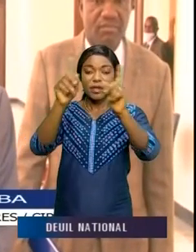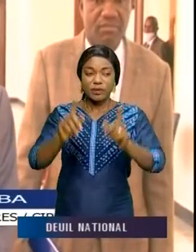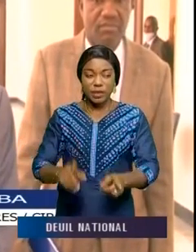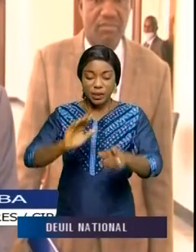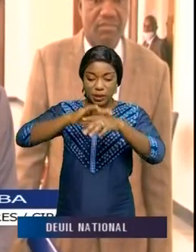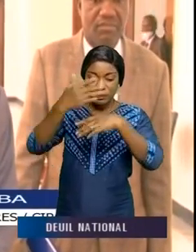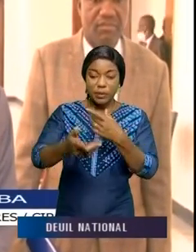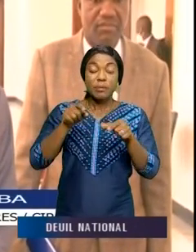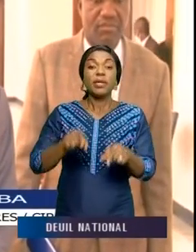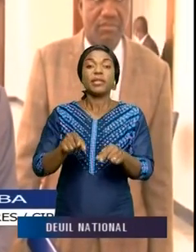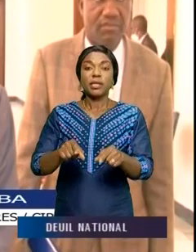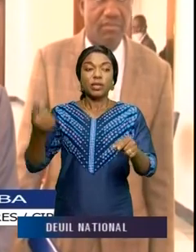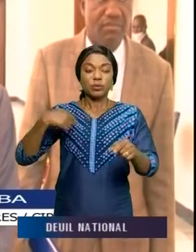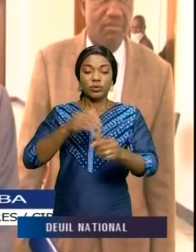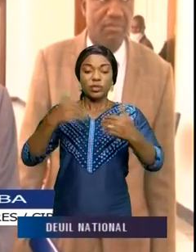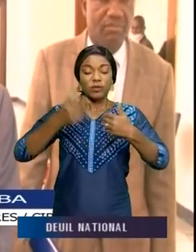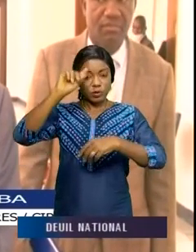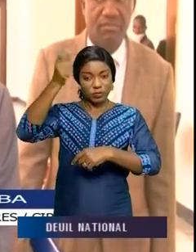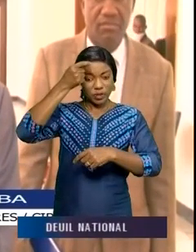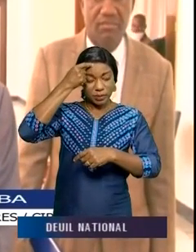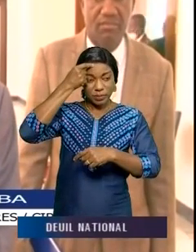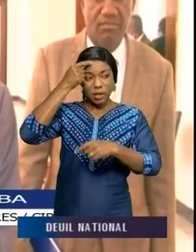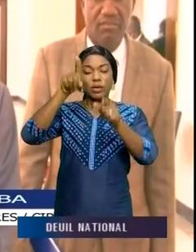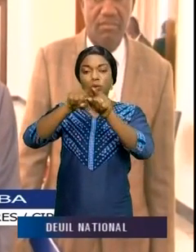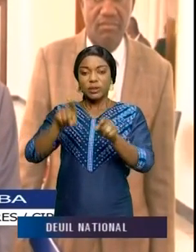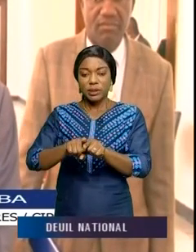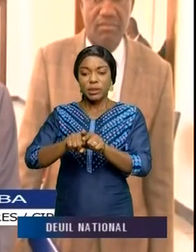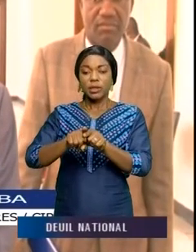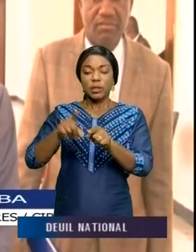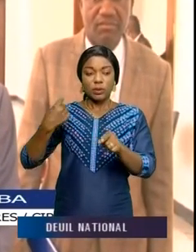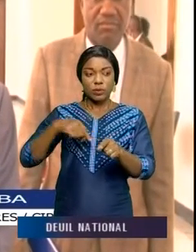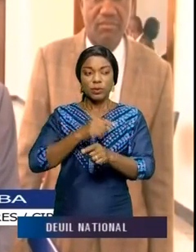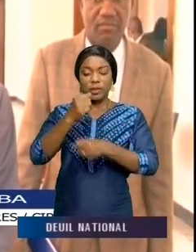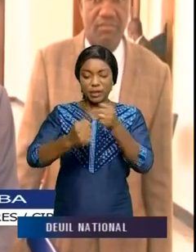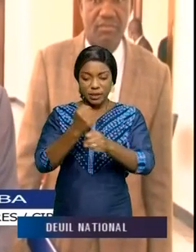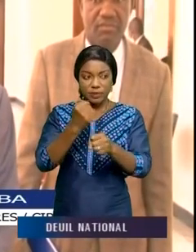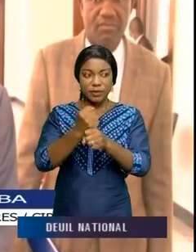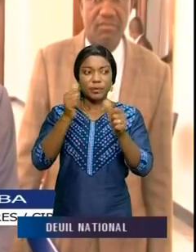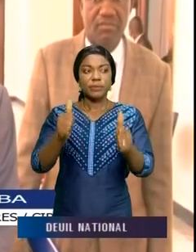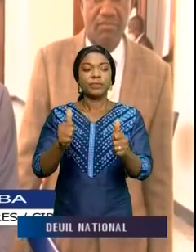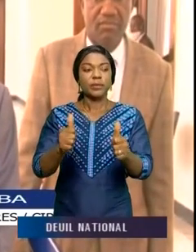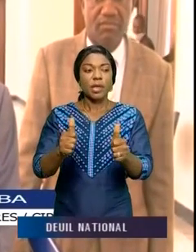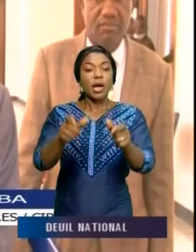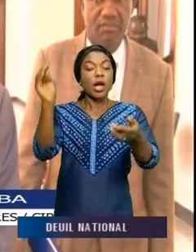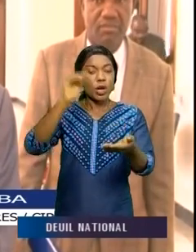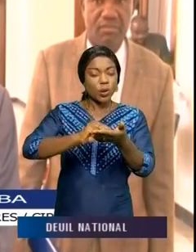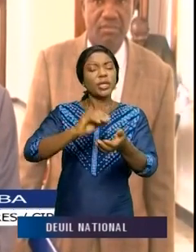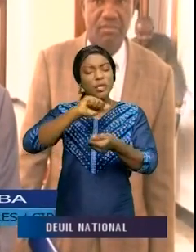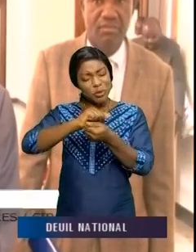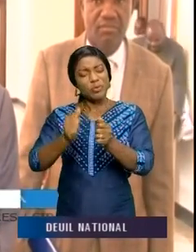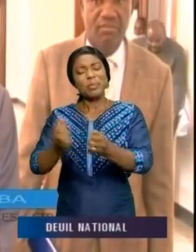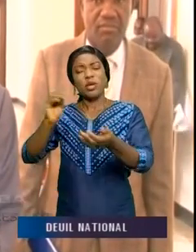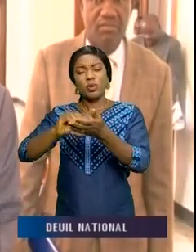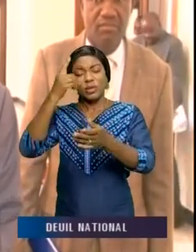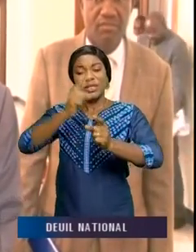après, maintenant, nous avons des gouvernements. Il y a des pays qui sont dotés de gouvernements qui fonctionnent. Il reste encore des défis au niveau